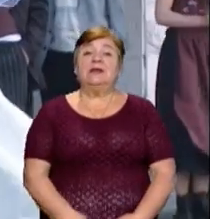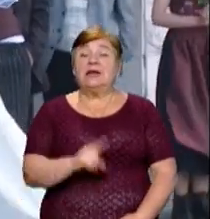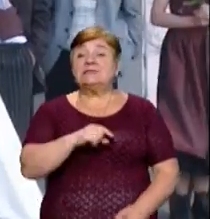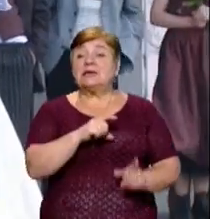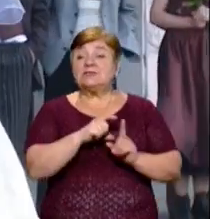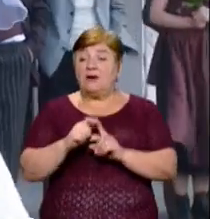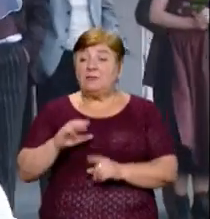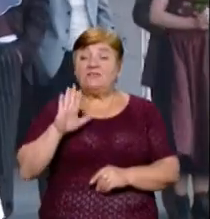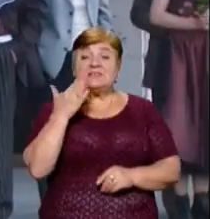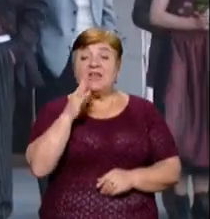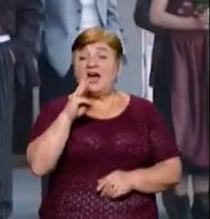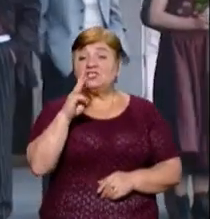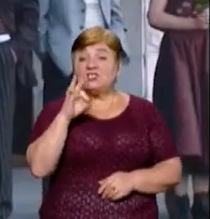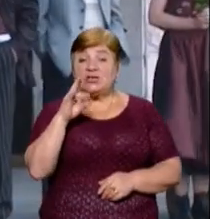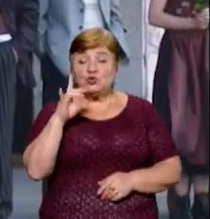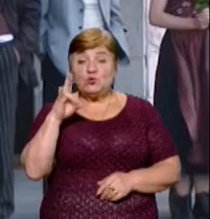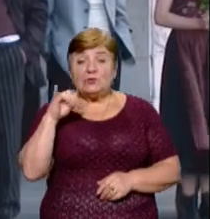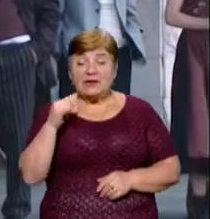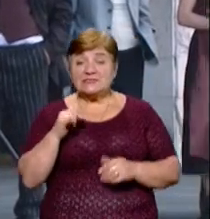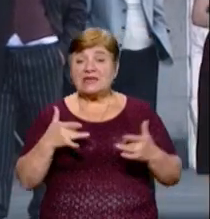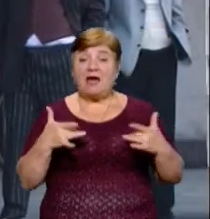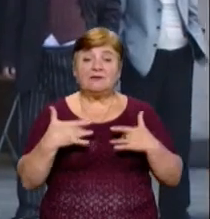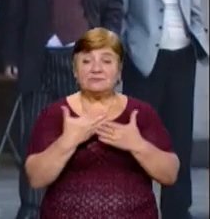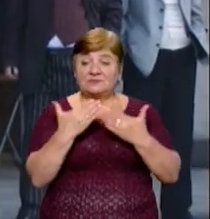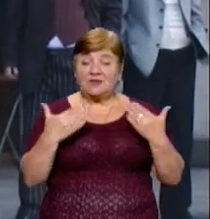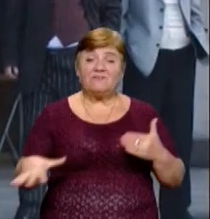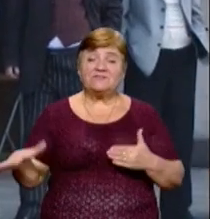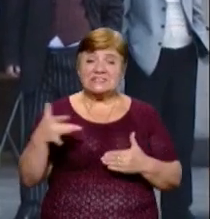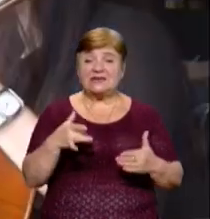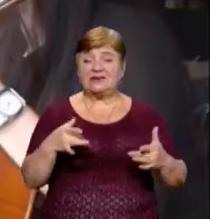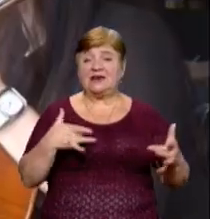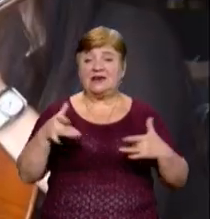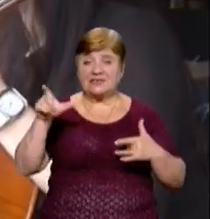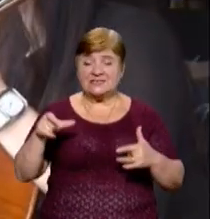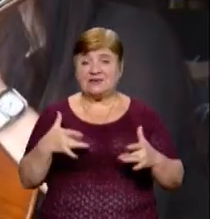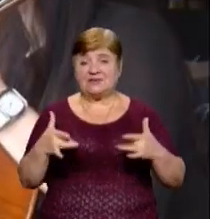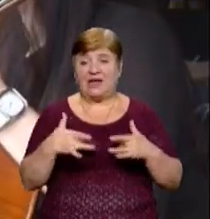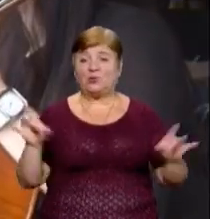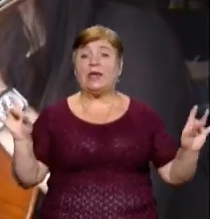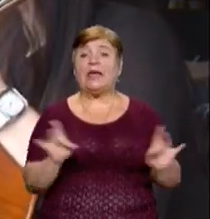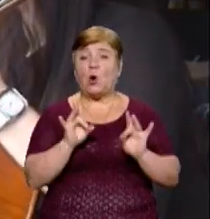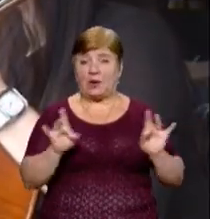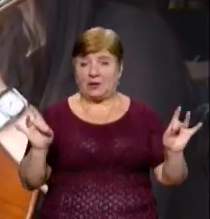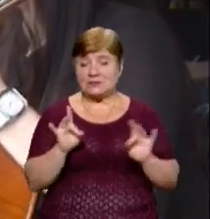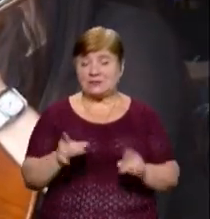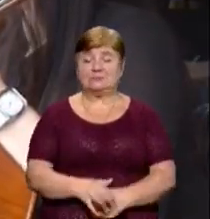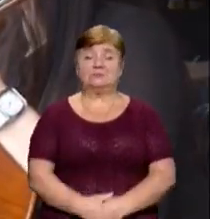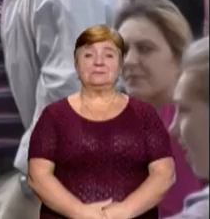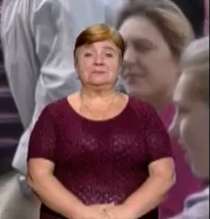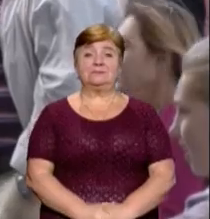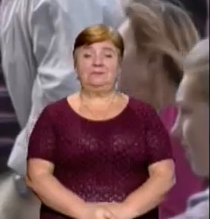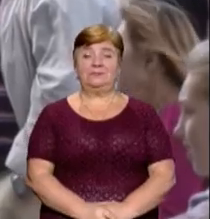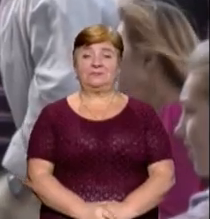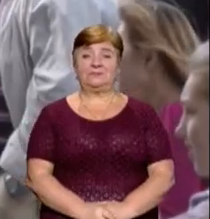За словами Василя Шершуна, до гри у виставі залучили всіх акторів театру, а також оркестр. Марія Лукей, Віктор